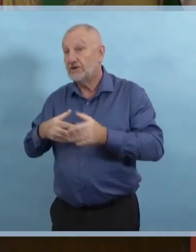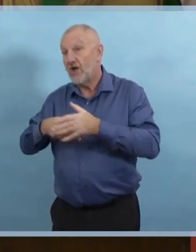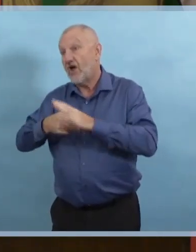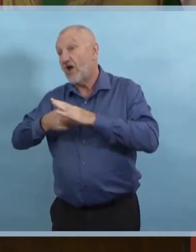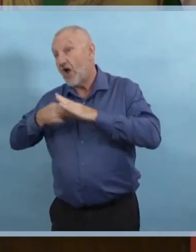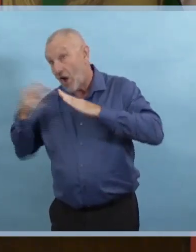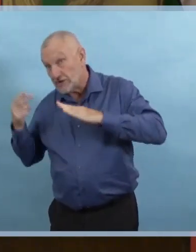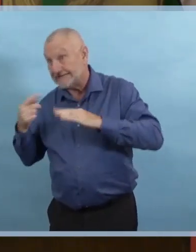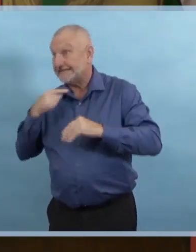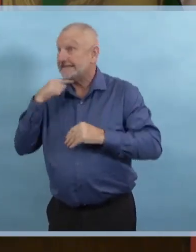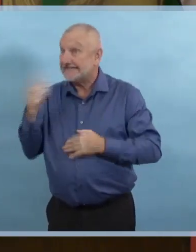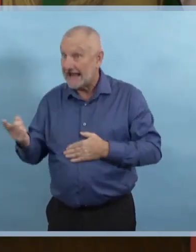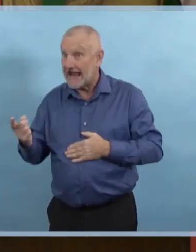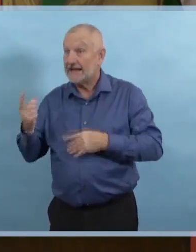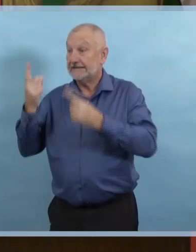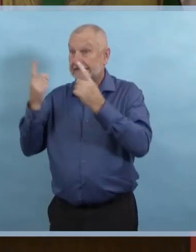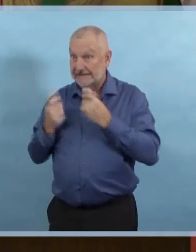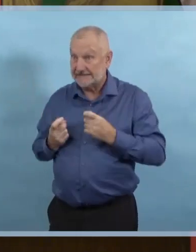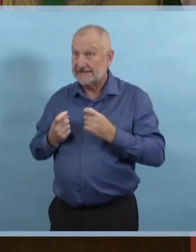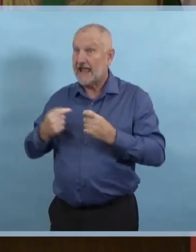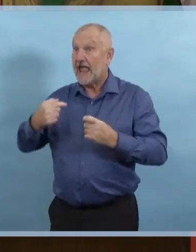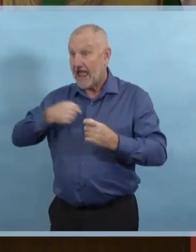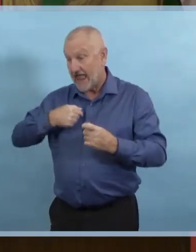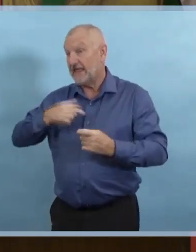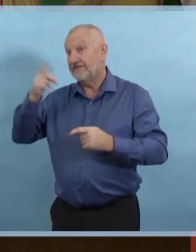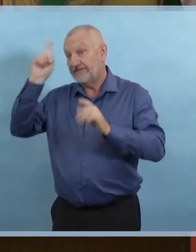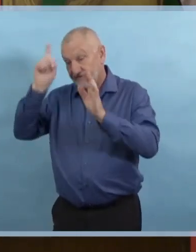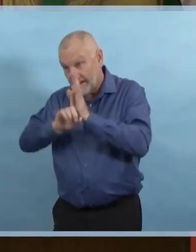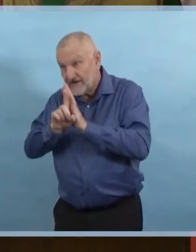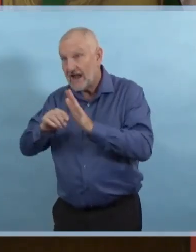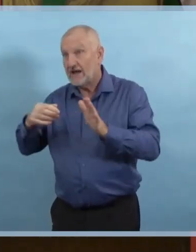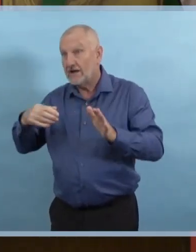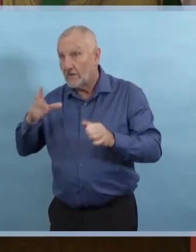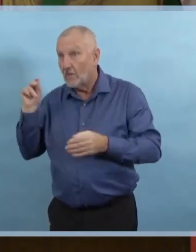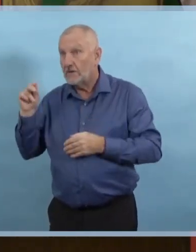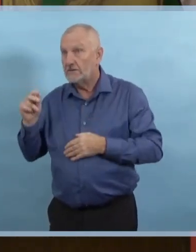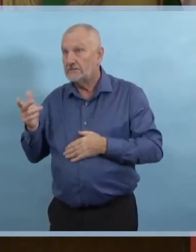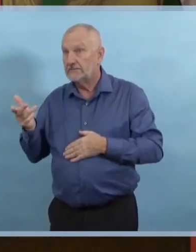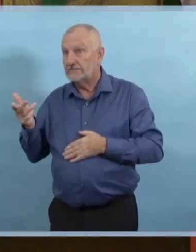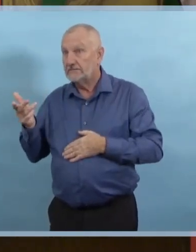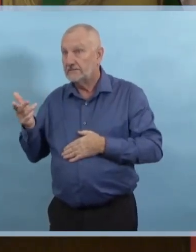Et bien sûr, il y a beaucoup de gens qui ont fait des efforts énormes, alors merci.